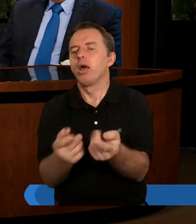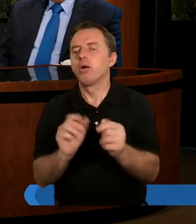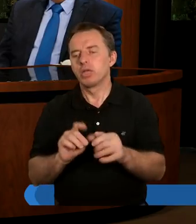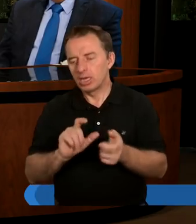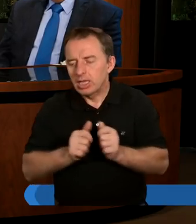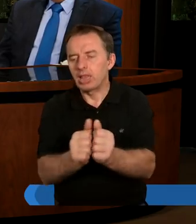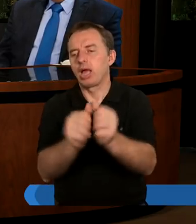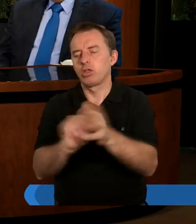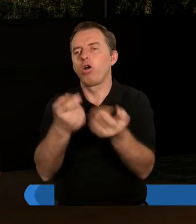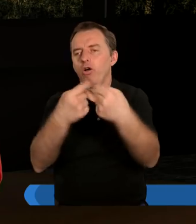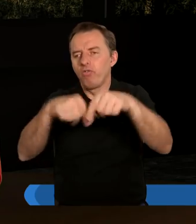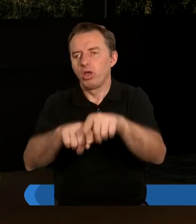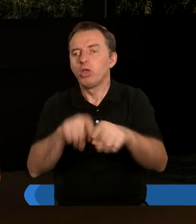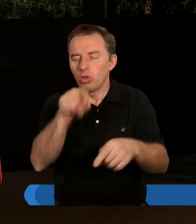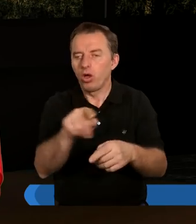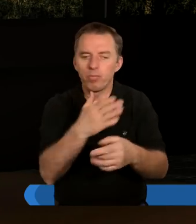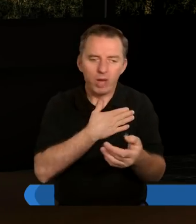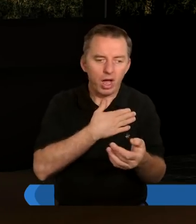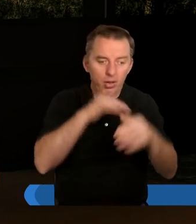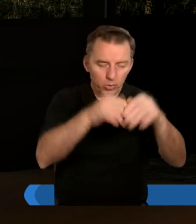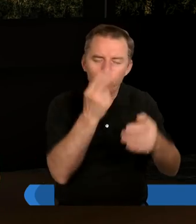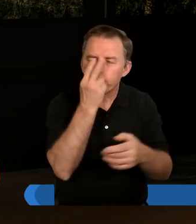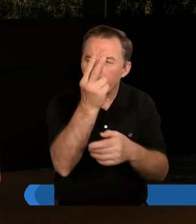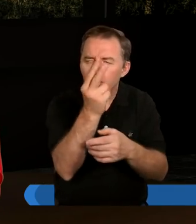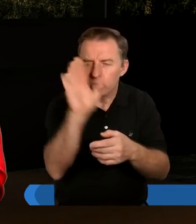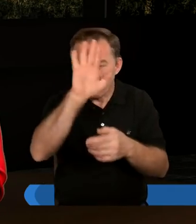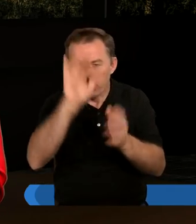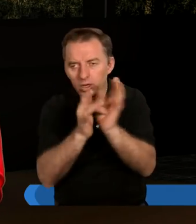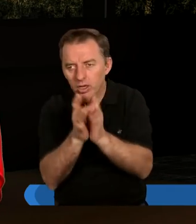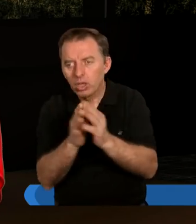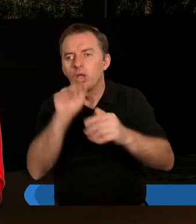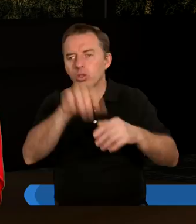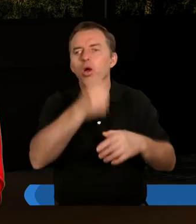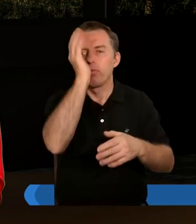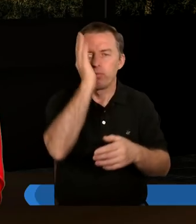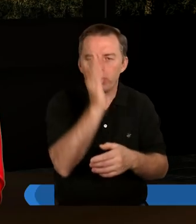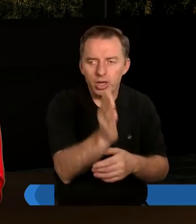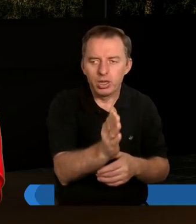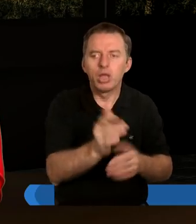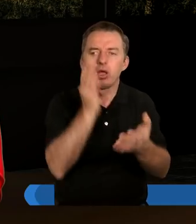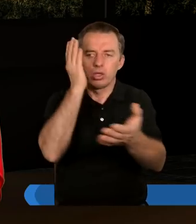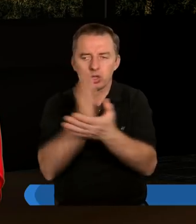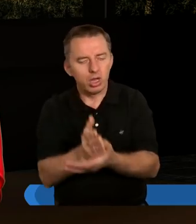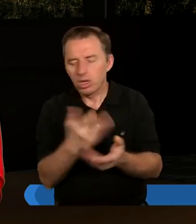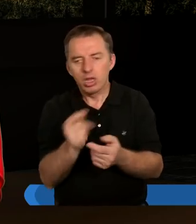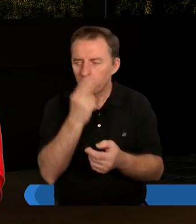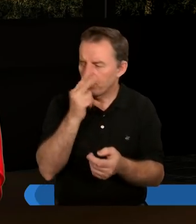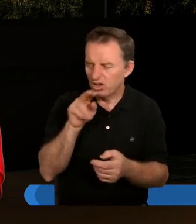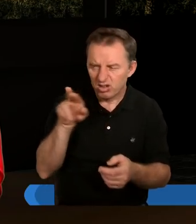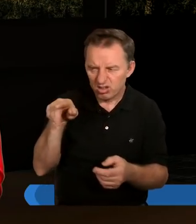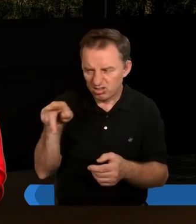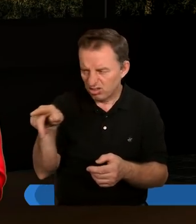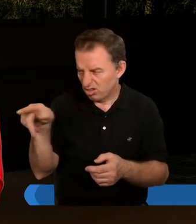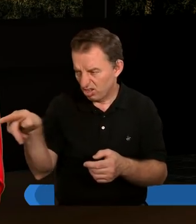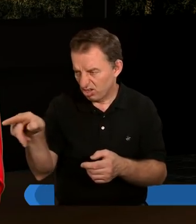wykonania. I jeżeli my w tą rolę się wczujemy, patrząc na Boga, to jedność będzie. Abyśmy tylko nie podpatrywali